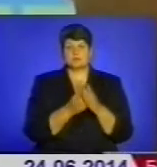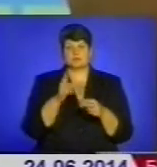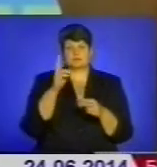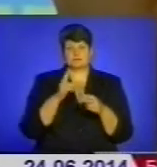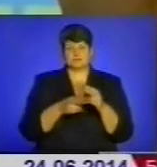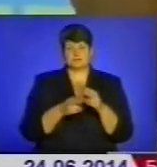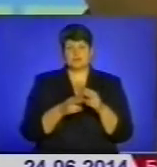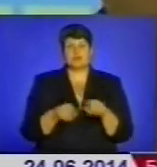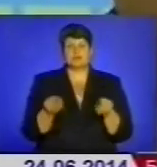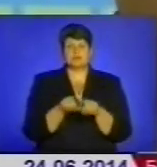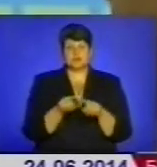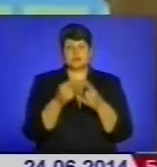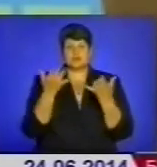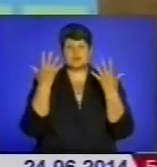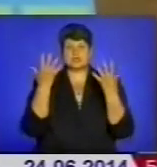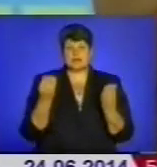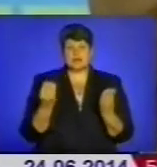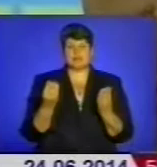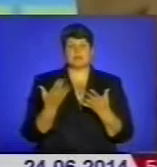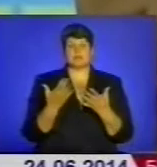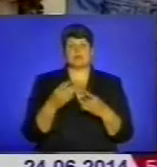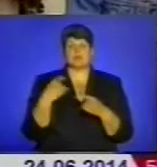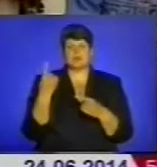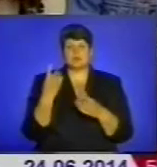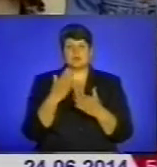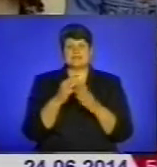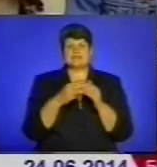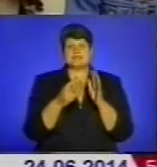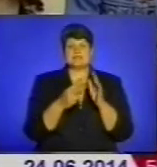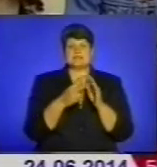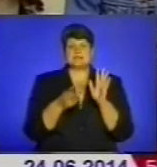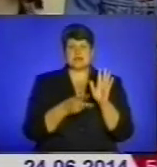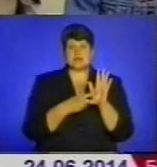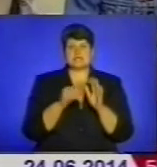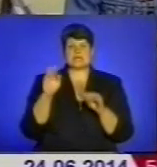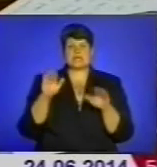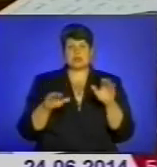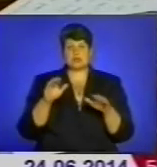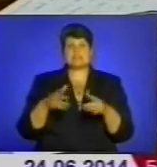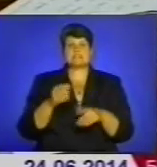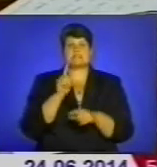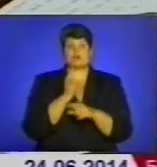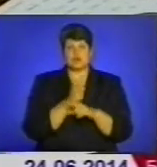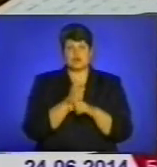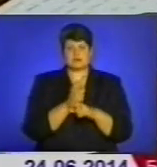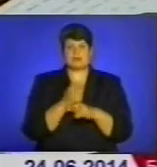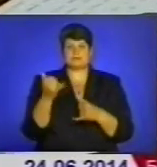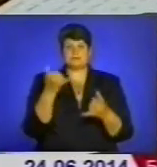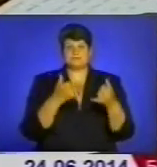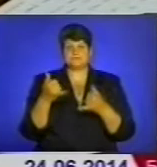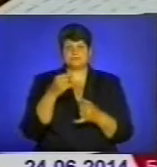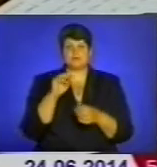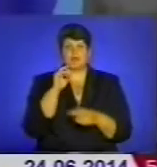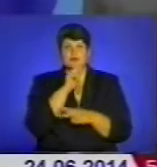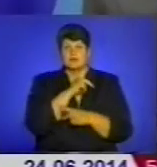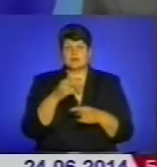Також на сьогоднішній день на території області досі зберігається 17 тонн заборонених до використання отрутохімікатів. Можливо, їх вивезуть вже